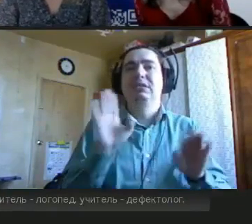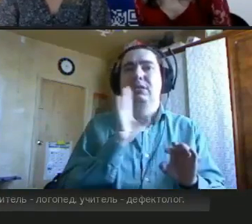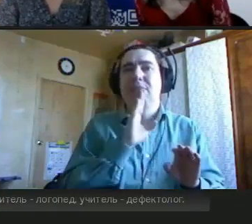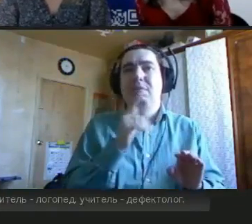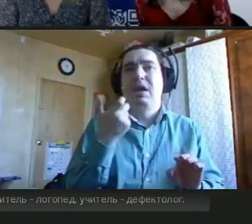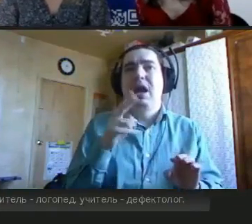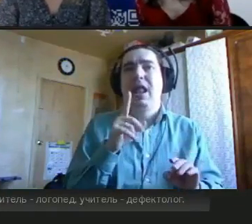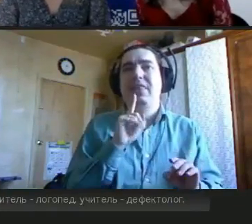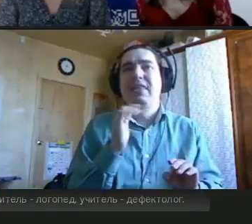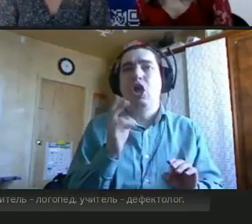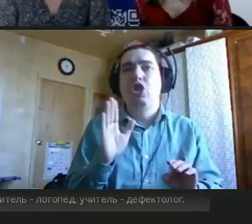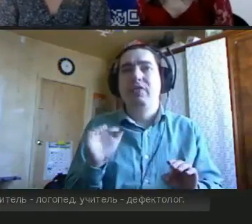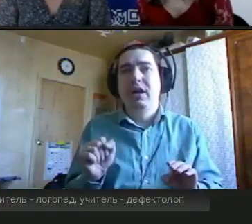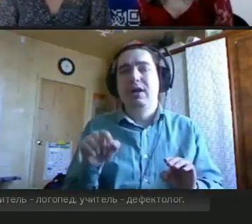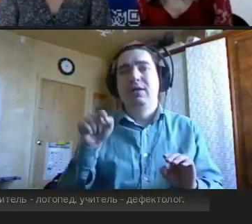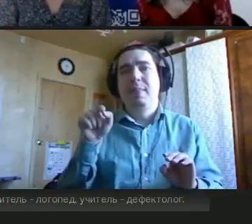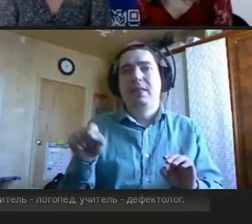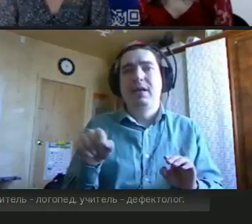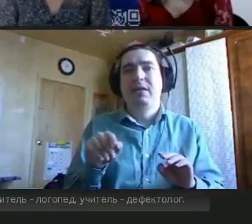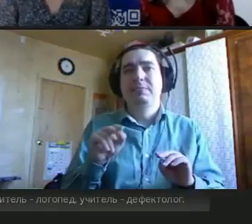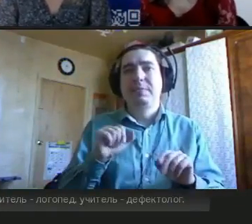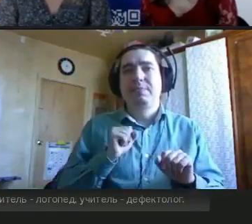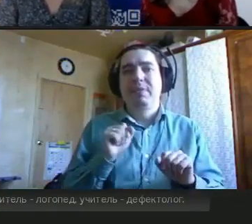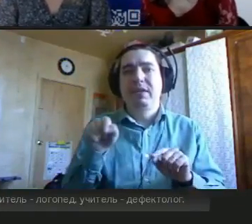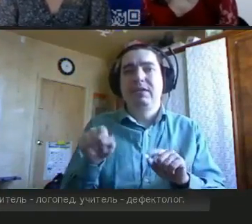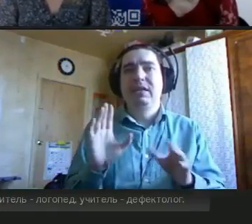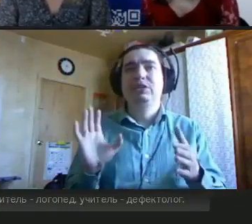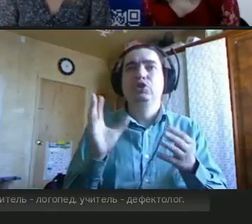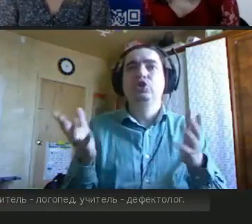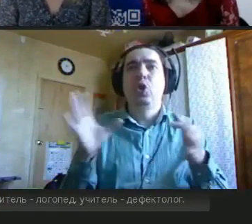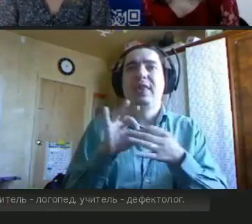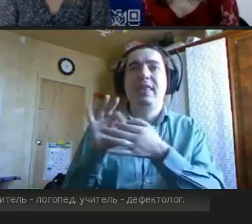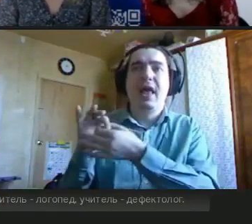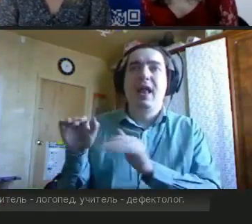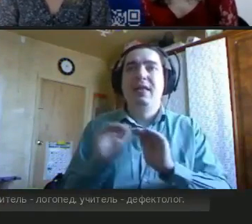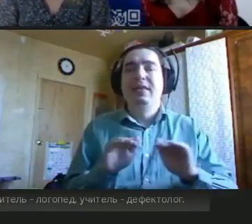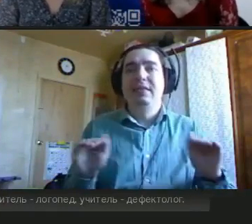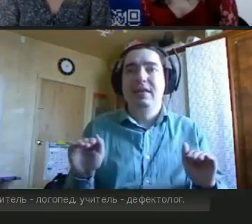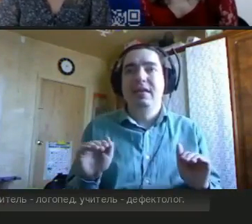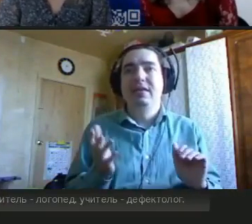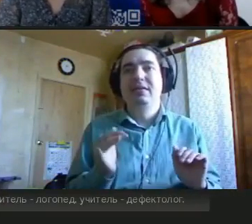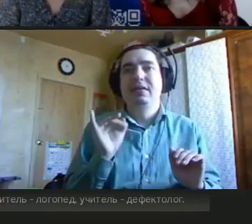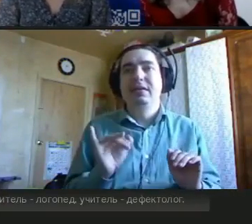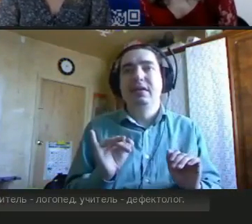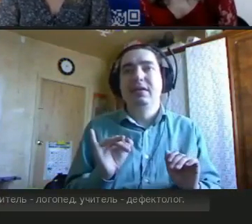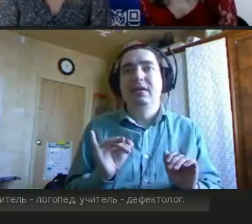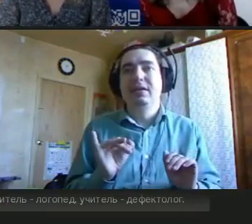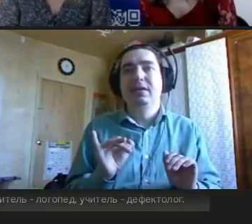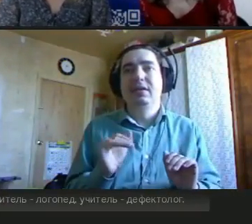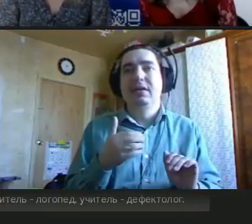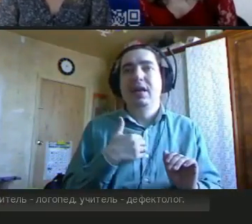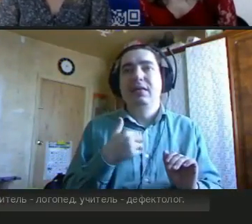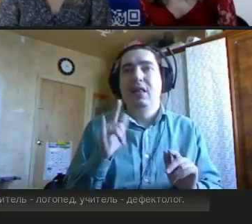она создала волонтерское движение, которое соединяло детей с церебральным параличом и людей, которые хотели бы им